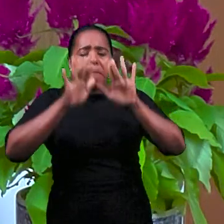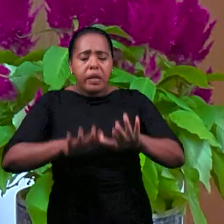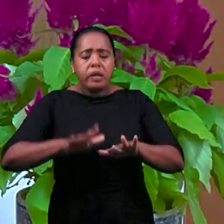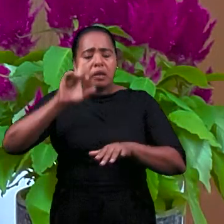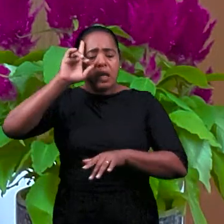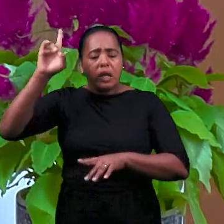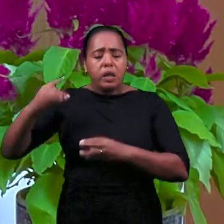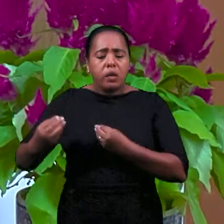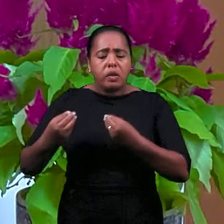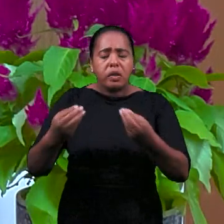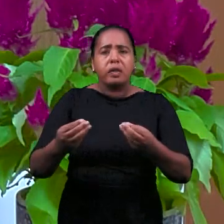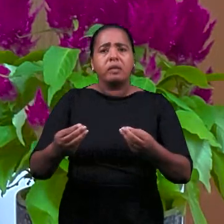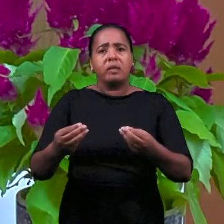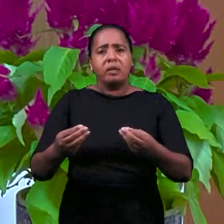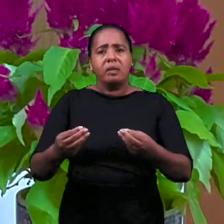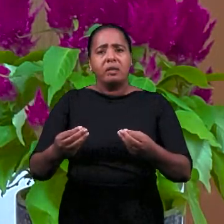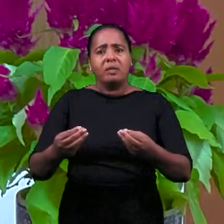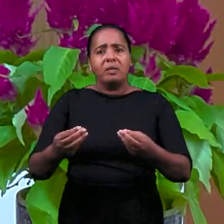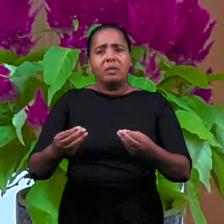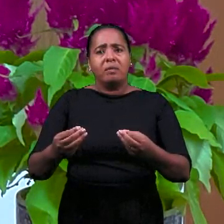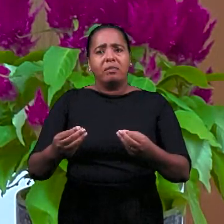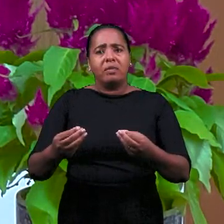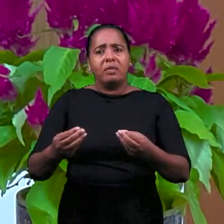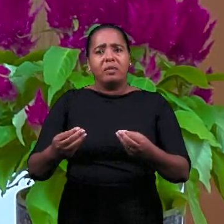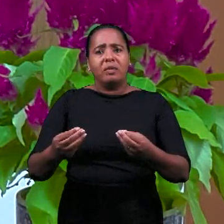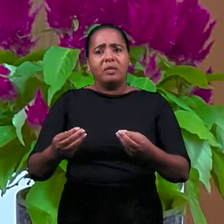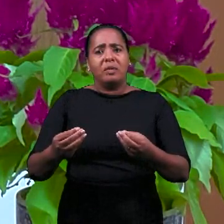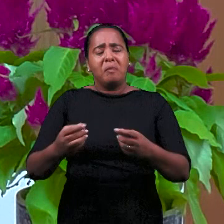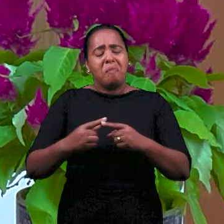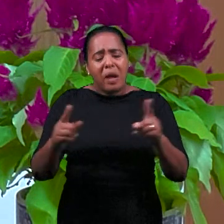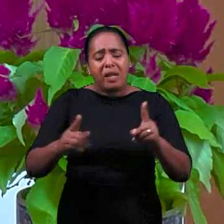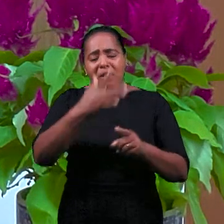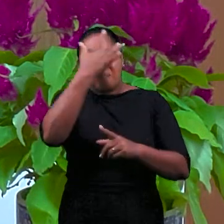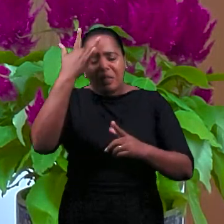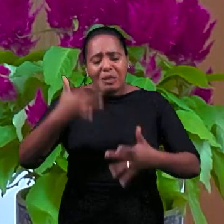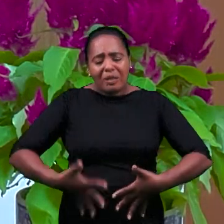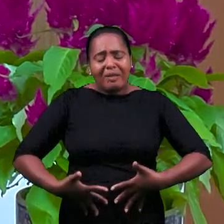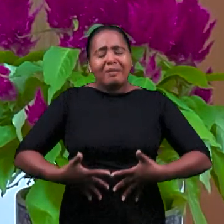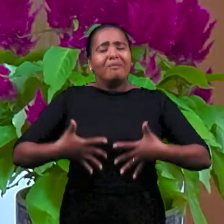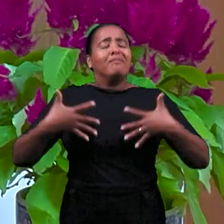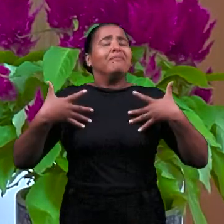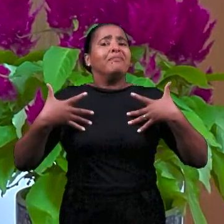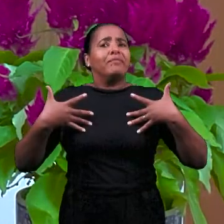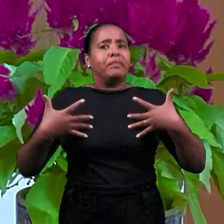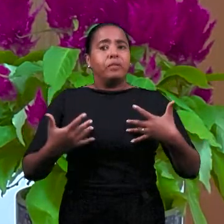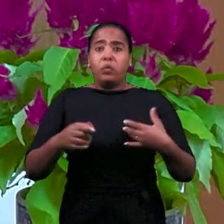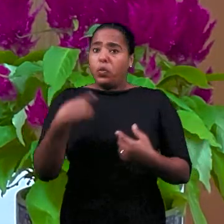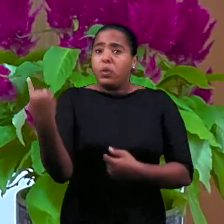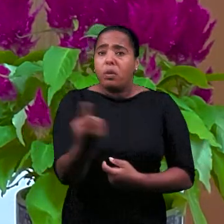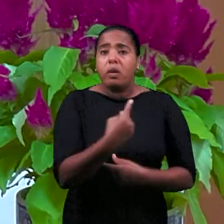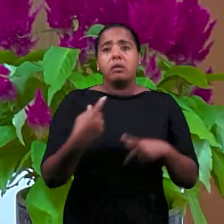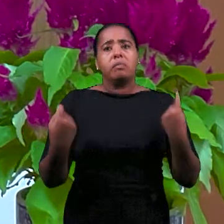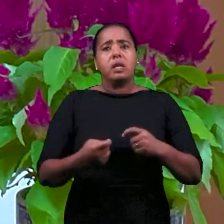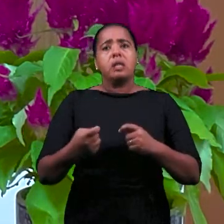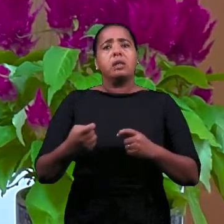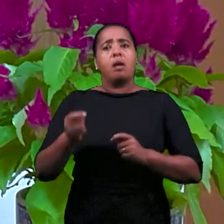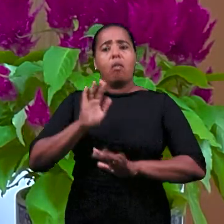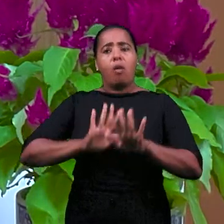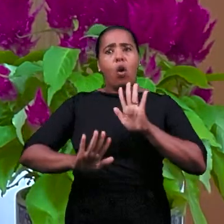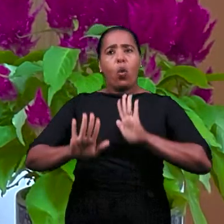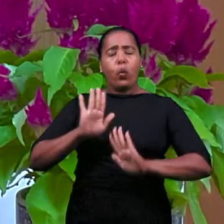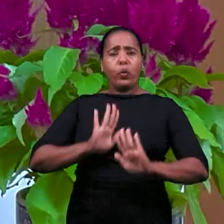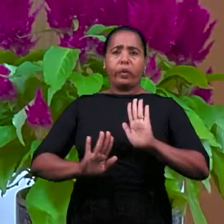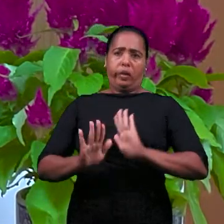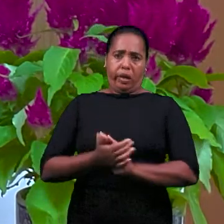народу в это последнее время из-за гордыни. Это та забота, которую нам нужно иметь в это время. Пилат